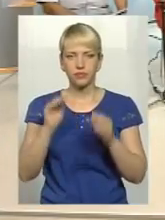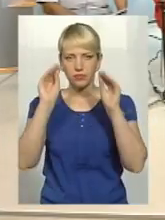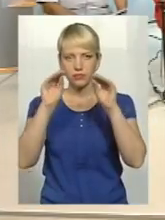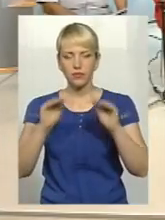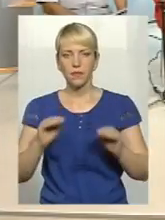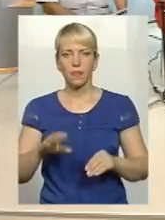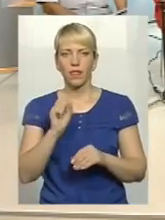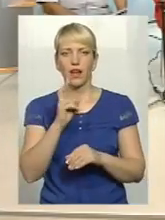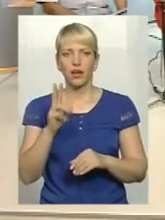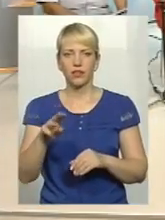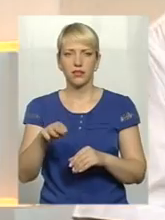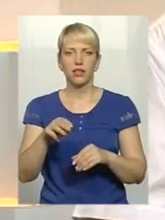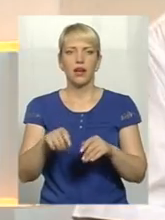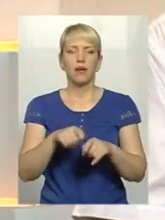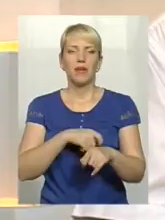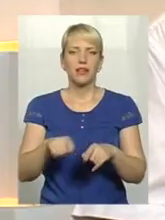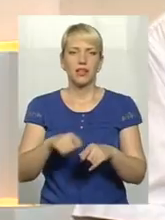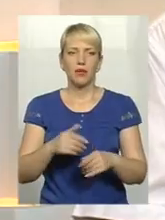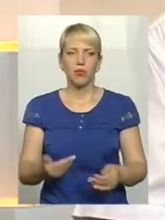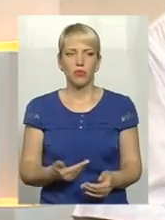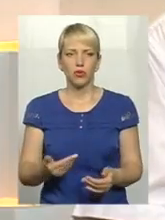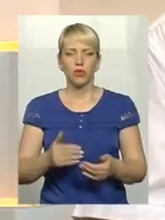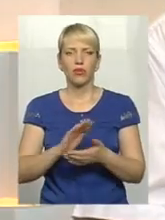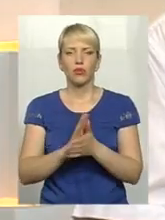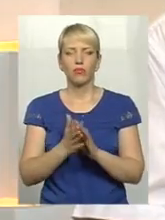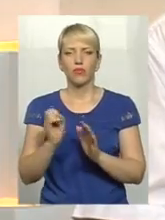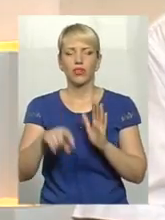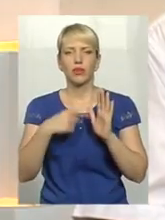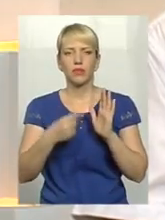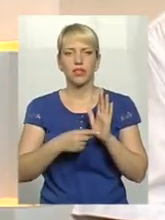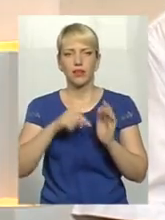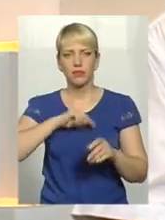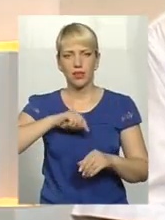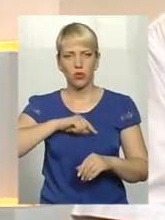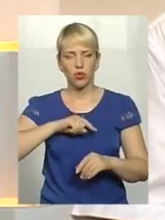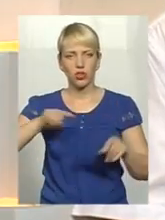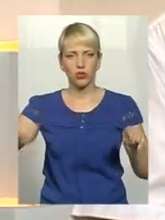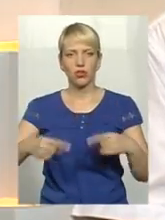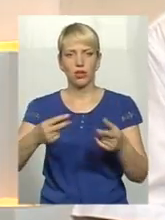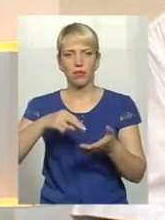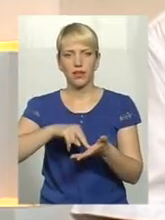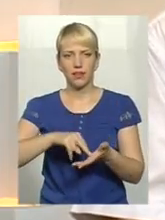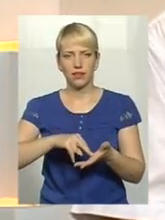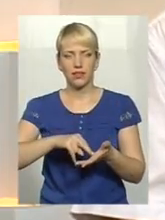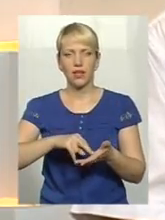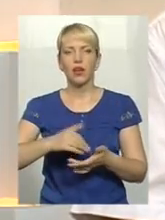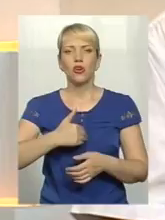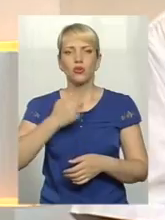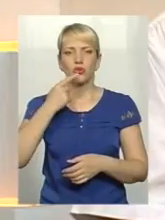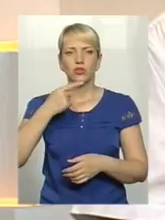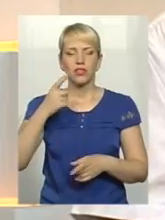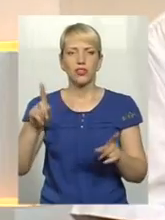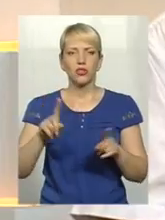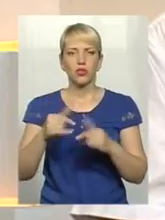обстегнення матеріально-побутових умов і, зокрема, питання і психологічної реабілітації. Хочу зазначити, що на